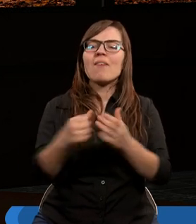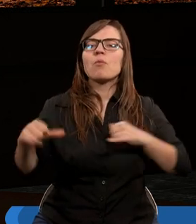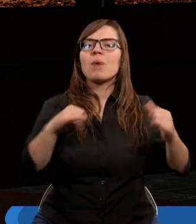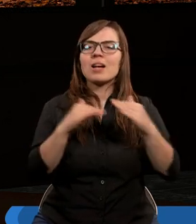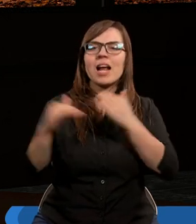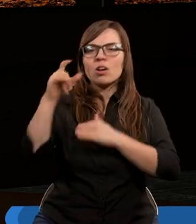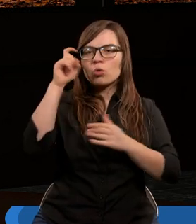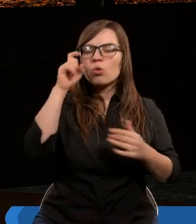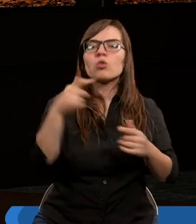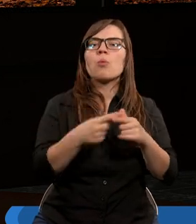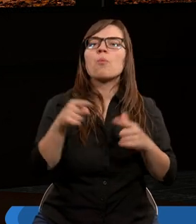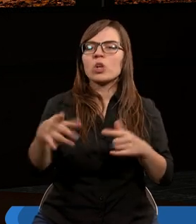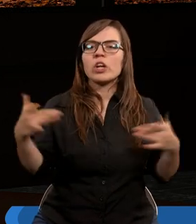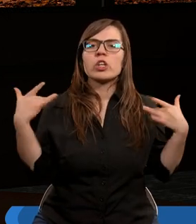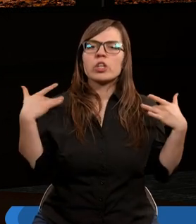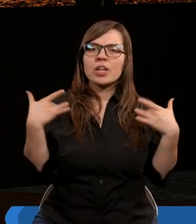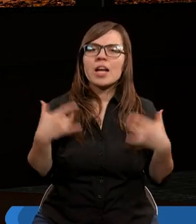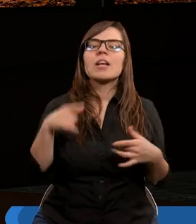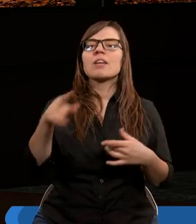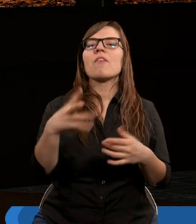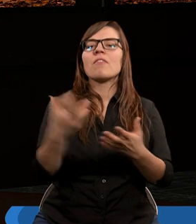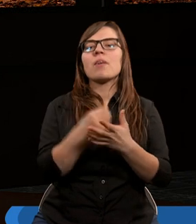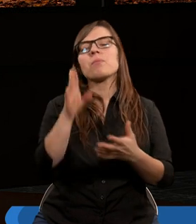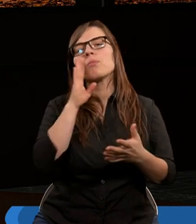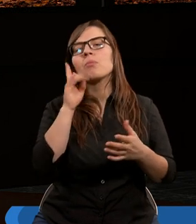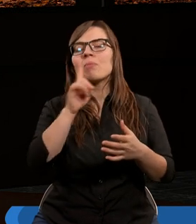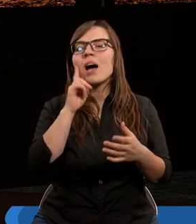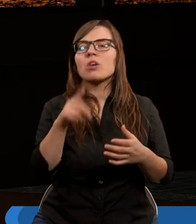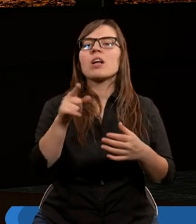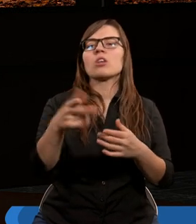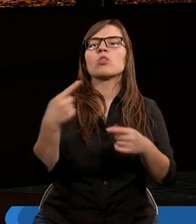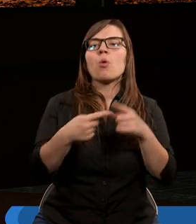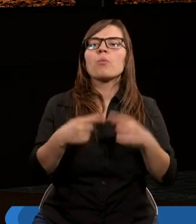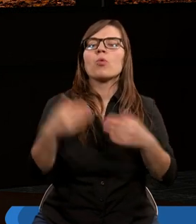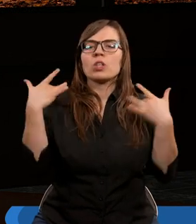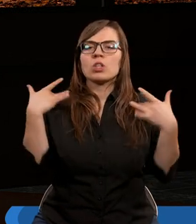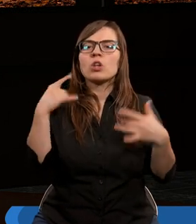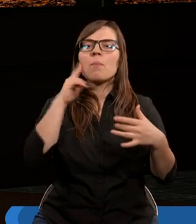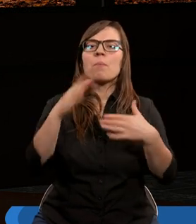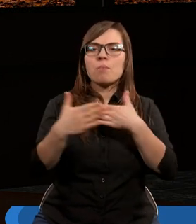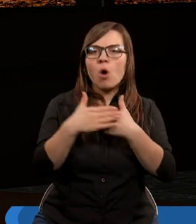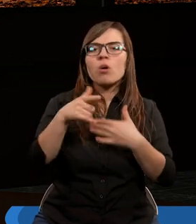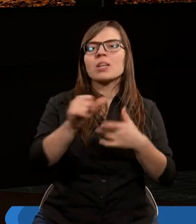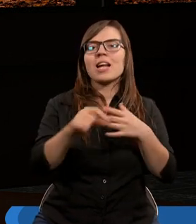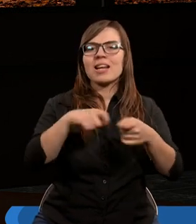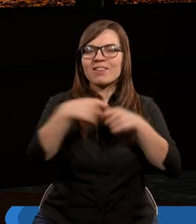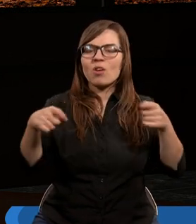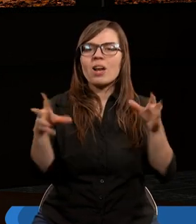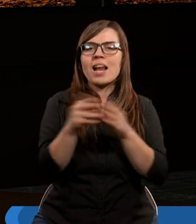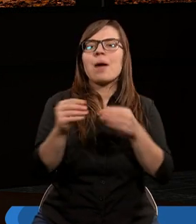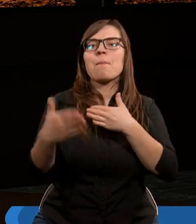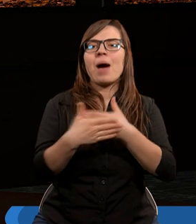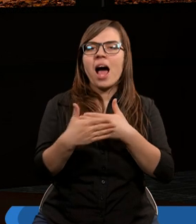panuje nad człowiekiem, dopóki on żyje? Weźmy na przykład mężatkę. Dopóki żyje mąż, jest z nim związana